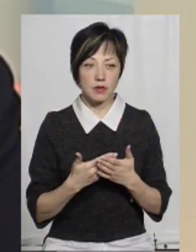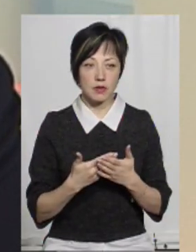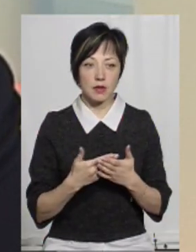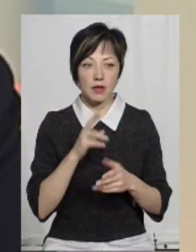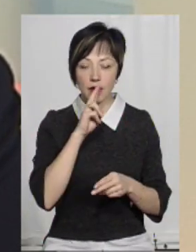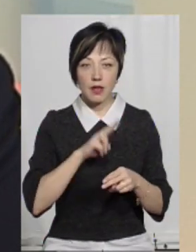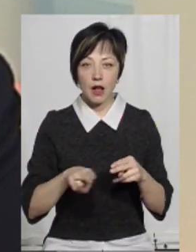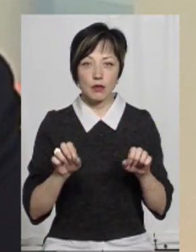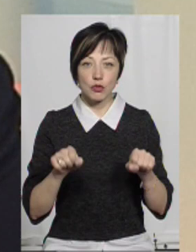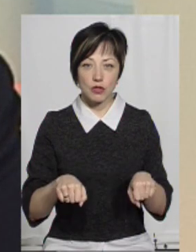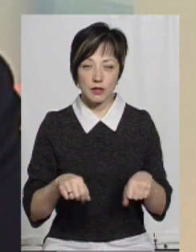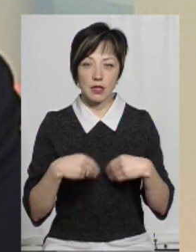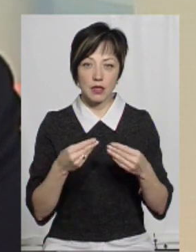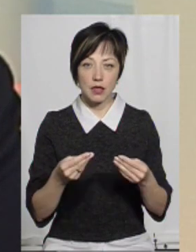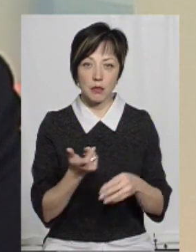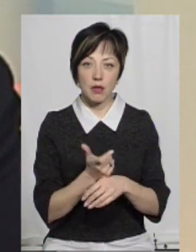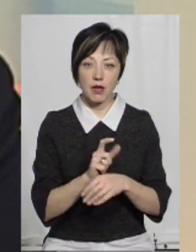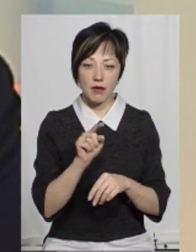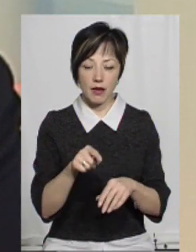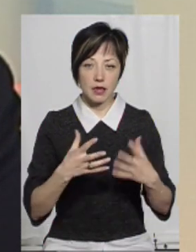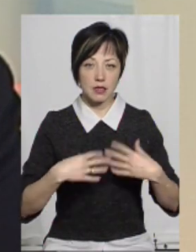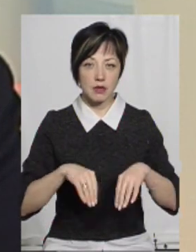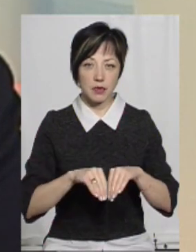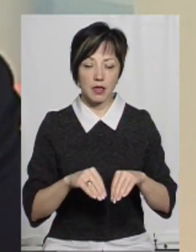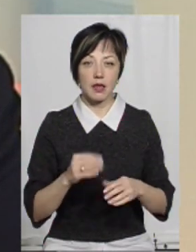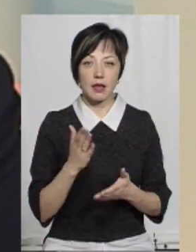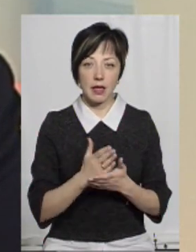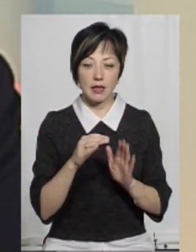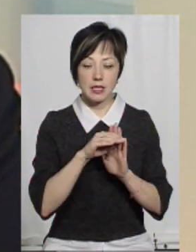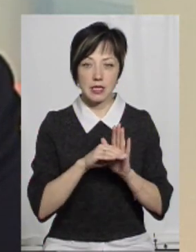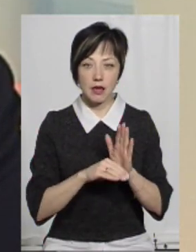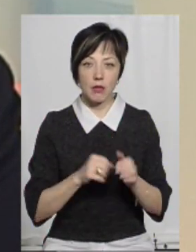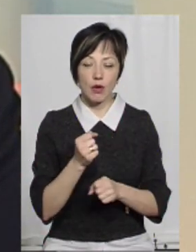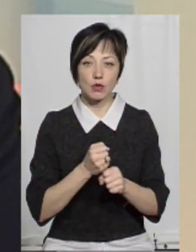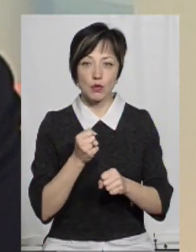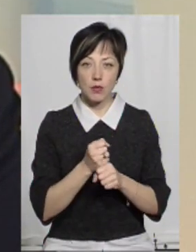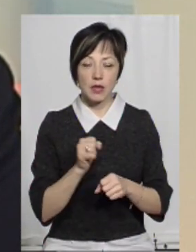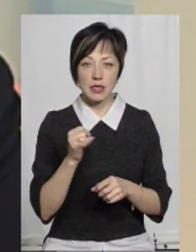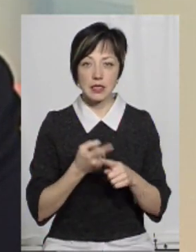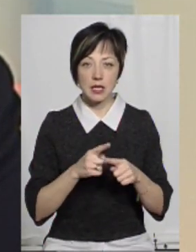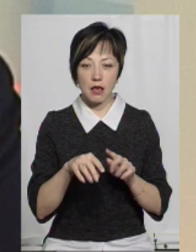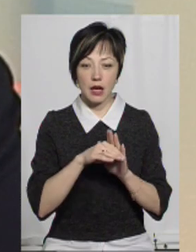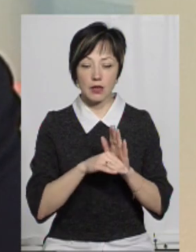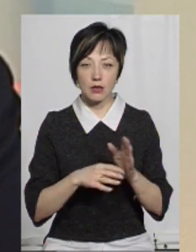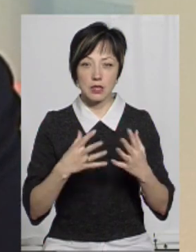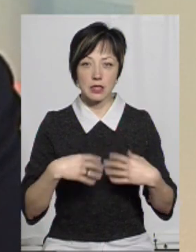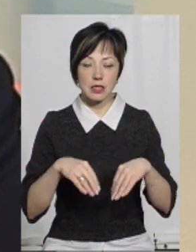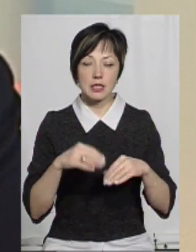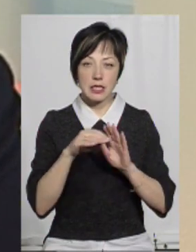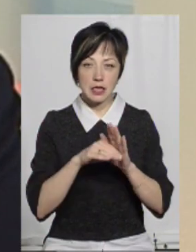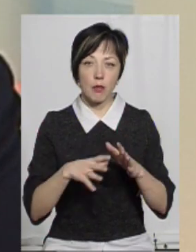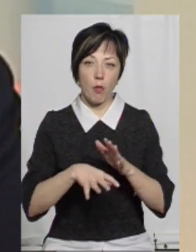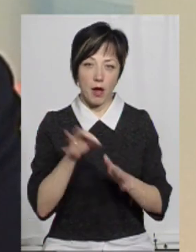щоб не втратити можливість, надається перевага цій сім'ї. Тобто, є рейтингова система розроблена, і за цією рейтинговою системою